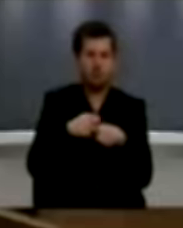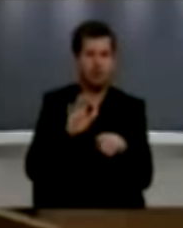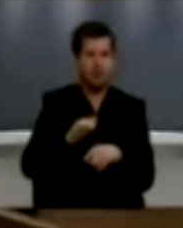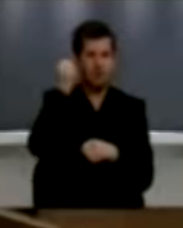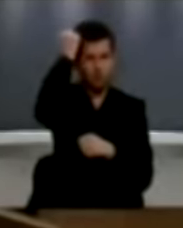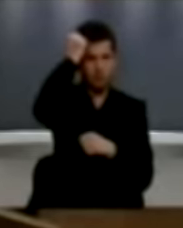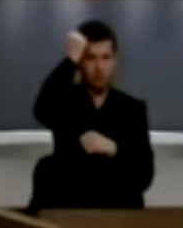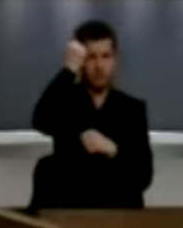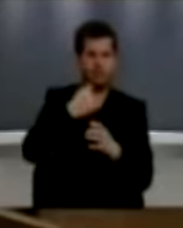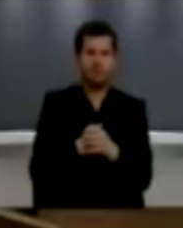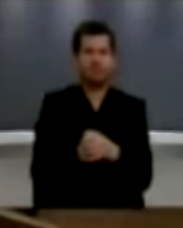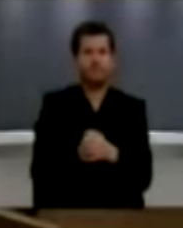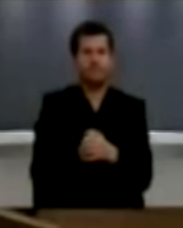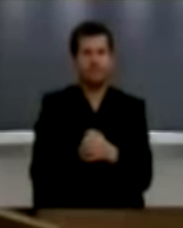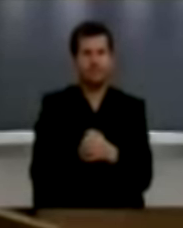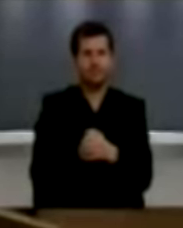Kosovës.